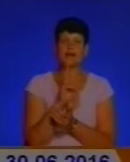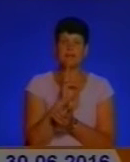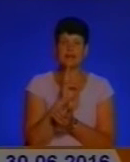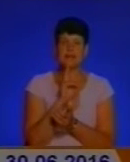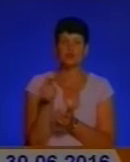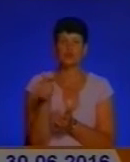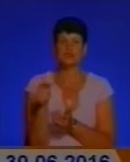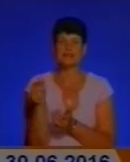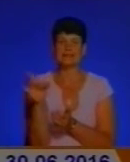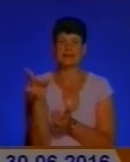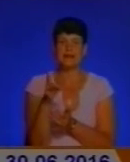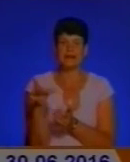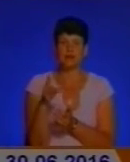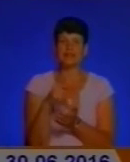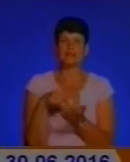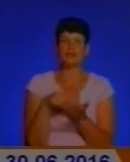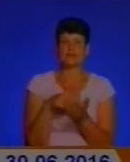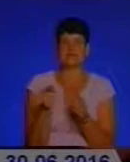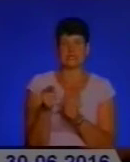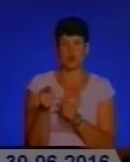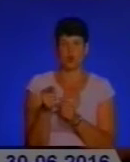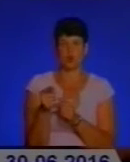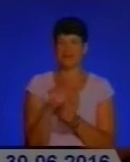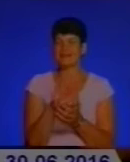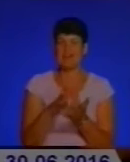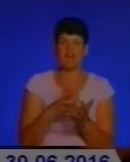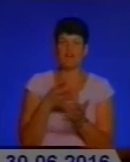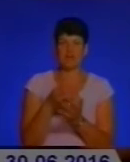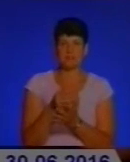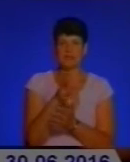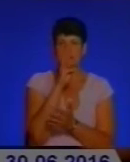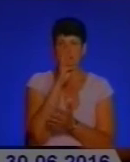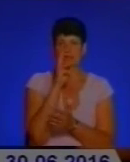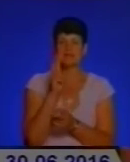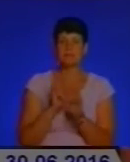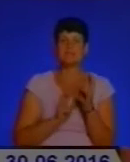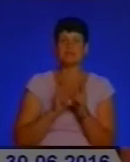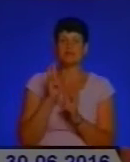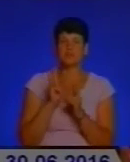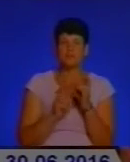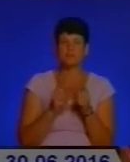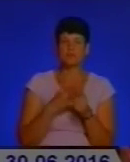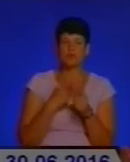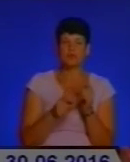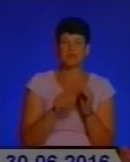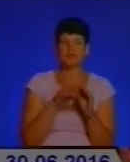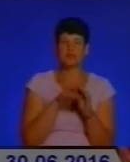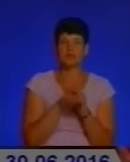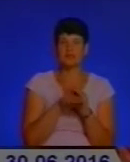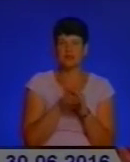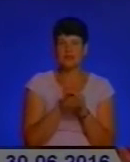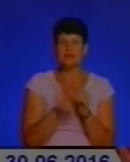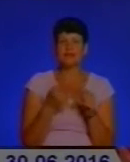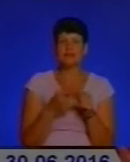Гусятинському районах та у місті Тернополі. Невиплата заробітної плати підприємствами або ж її приховування призводить до